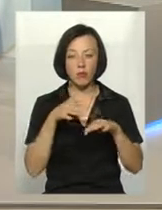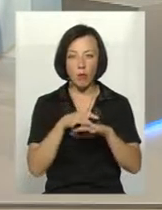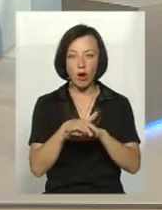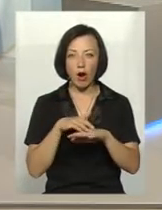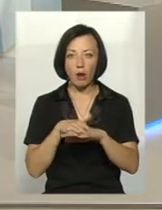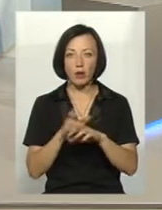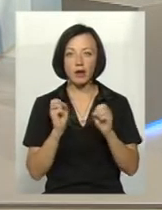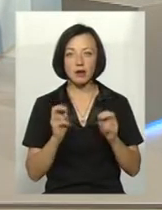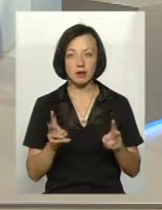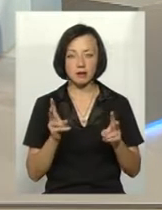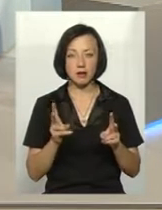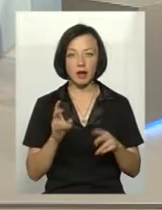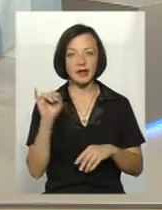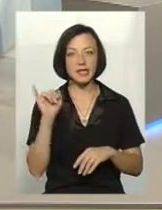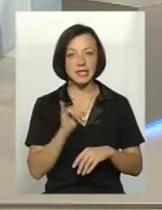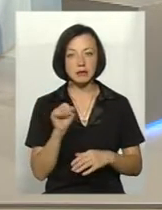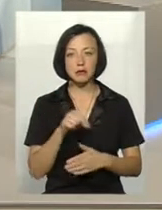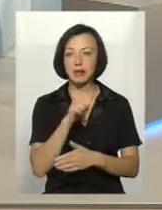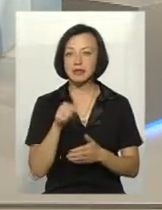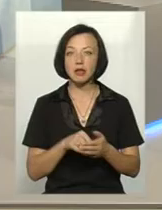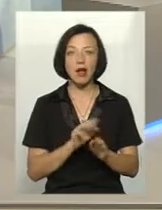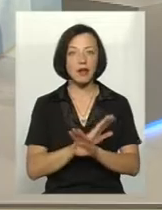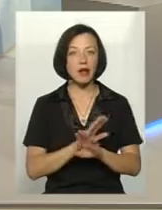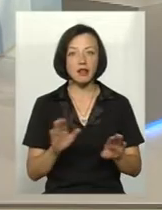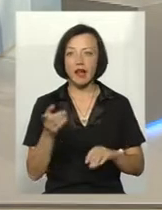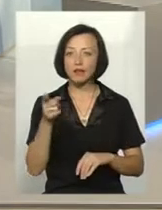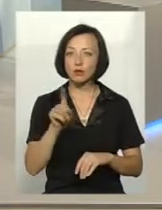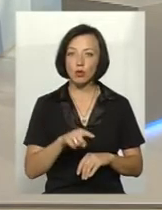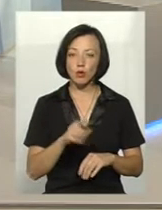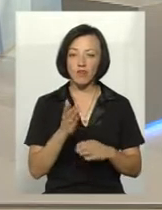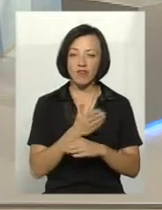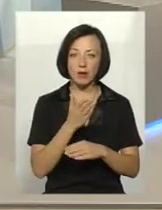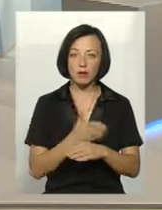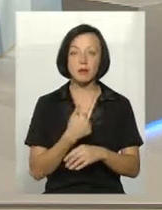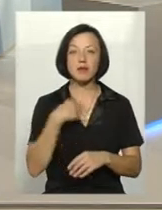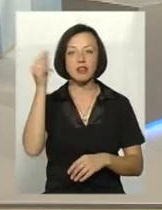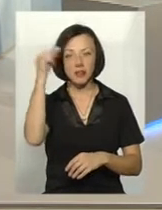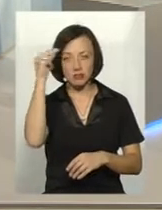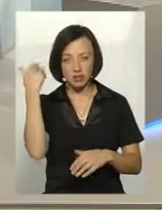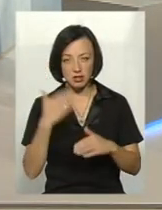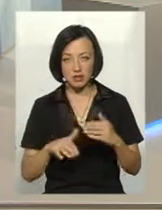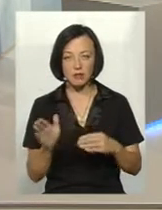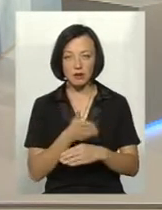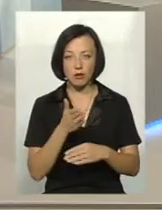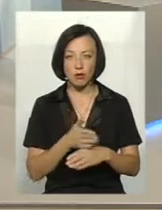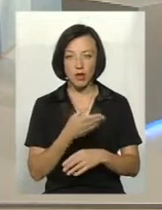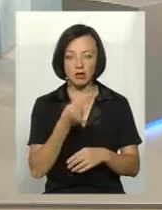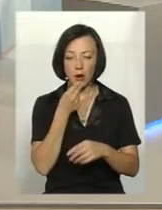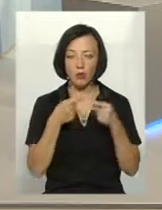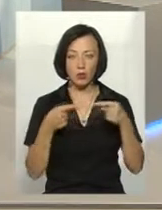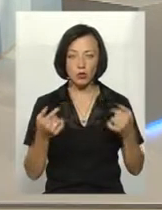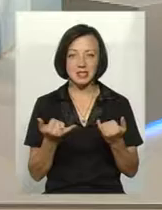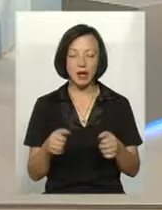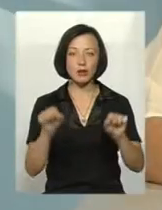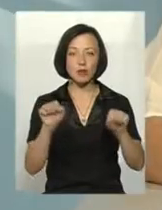ризики. І питання не в тому виробити продукцію. Ми навчилися виробляти продукцію. Ми можемо зараз